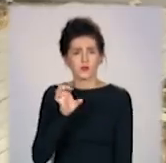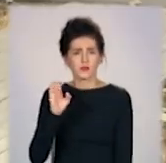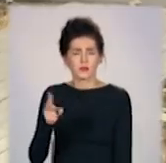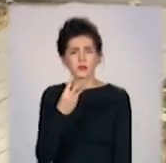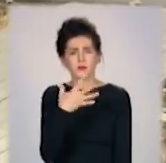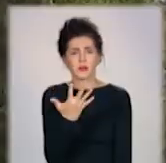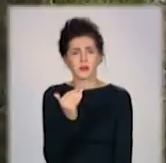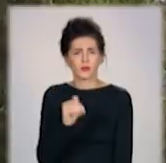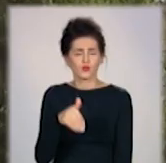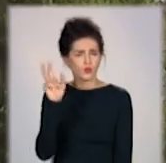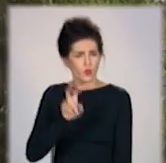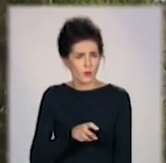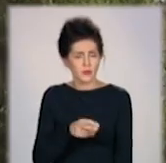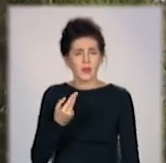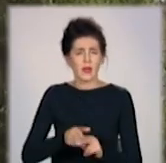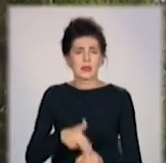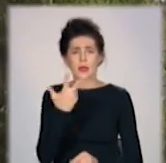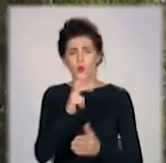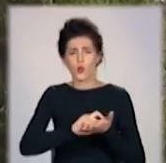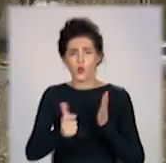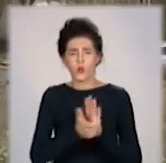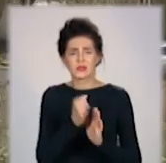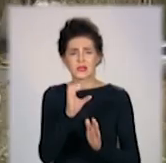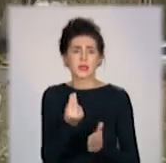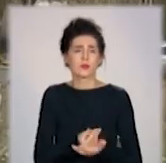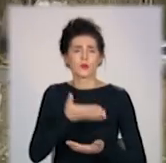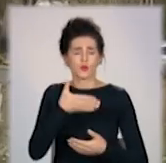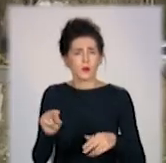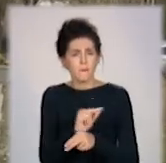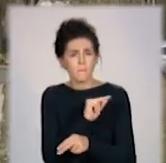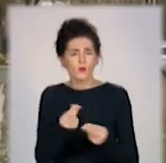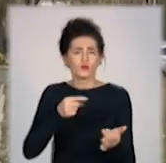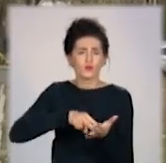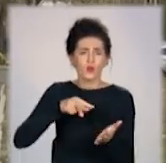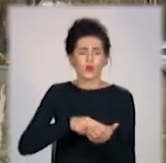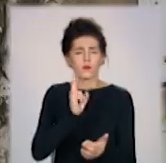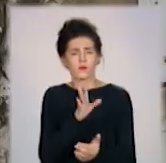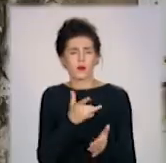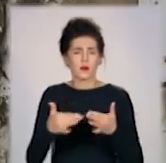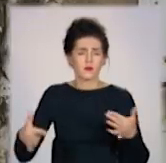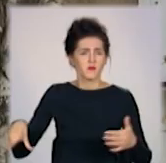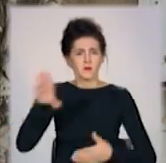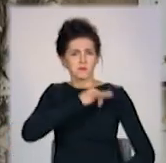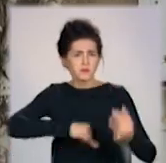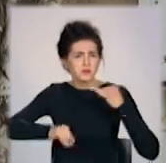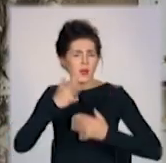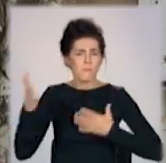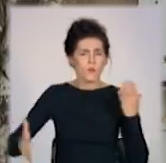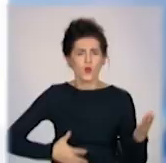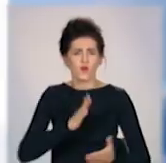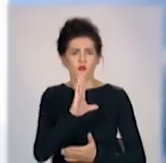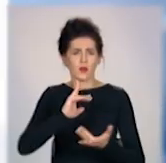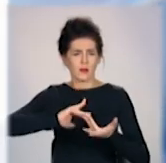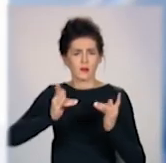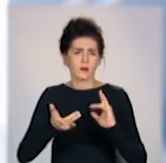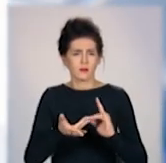Це за трикімнати з дорогим ремонтом. Ціни на нерухомість викликають живове обговорення в соцмережах.